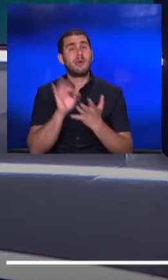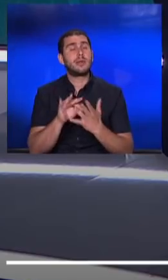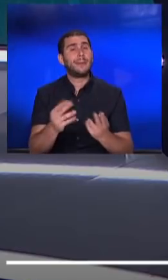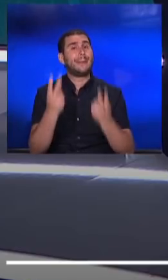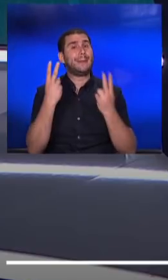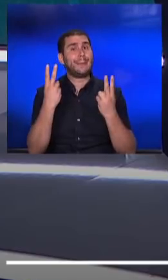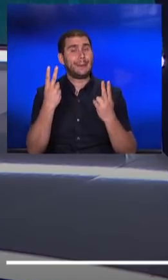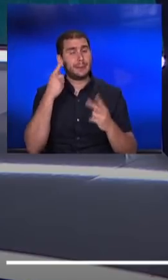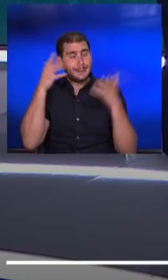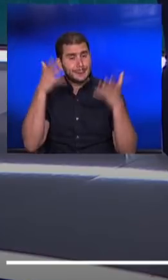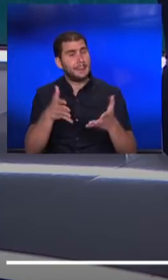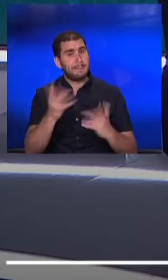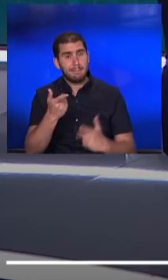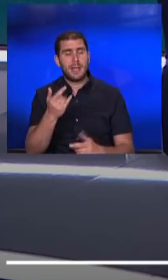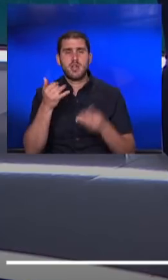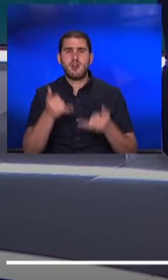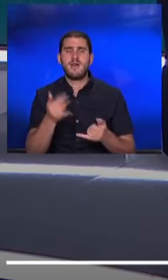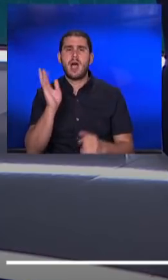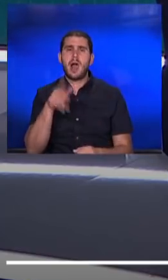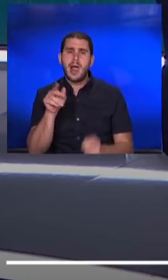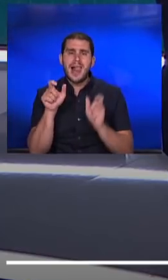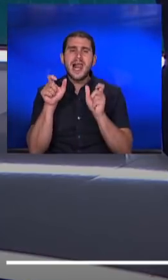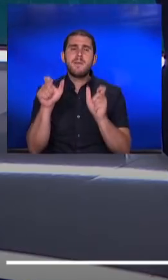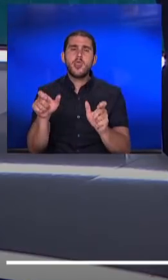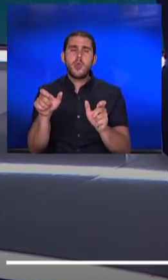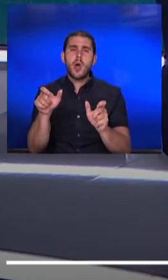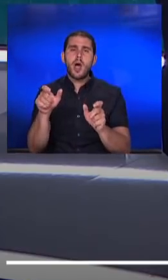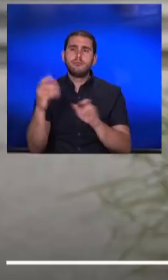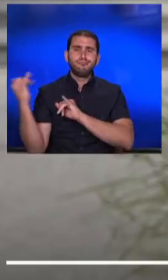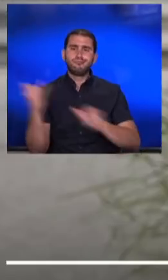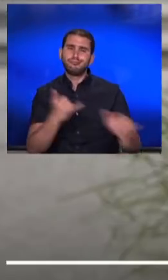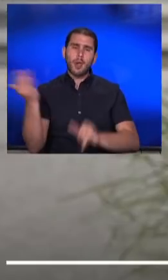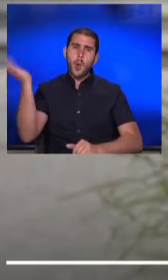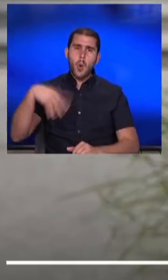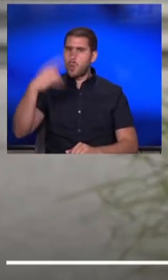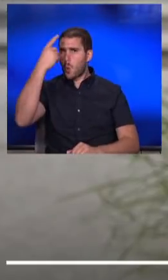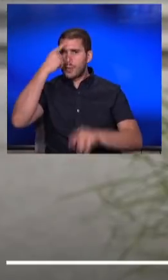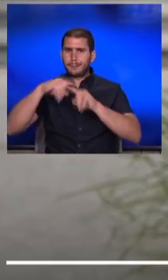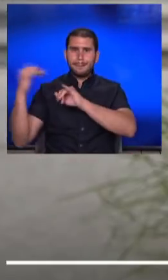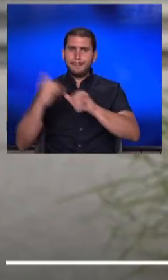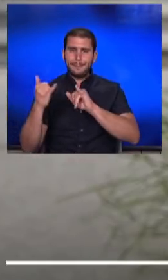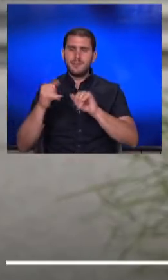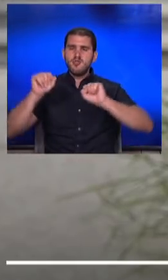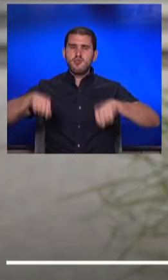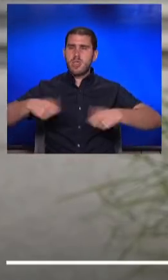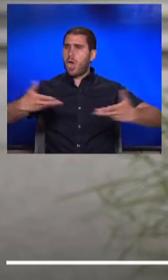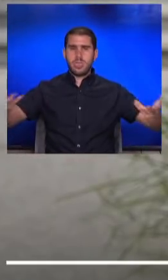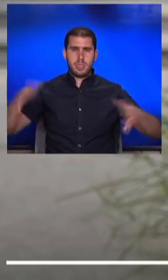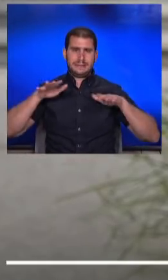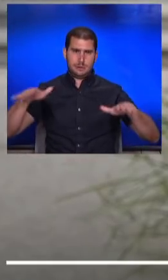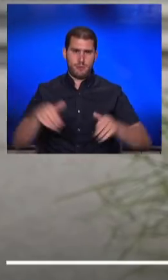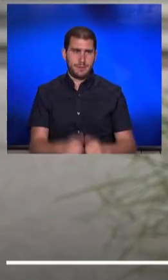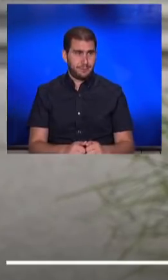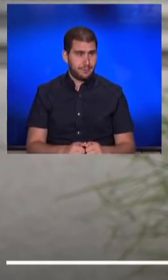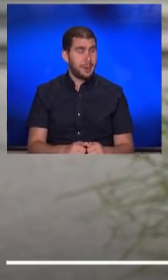והזרקו המרכזית צריך להיות על מניעת הבאת עוד וריאנט הודי בלתי נשלט משדה התעופה. אז